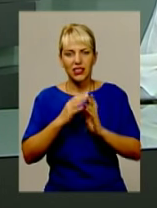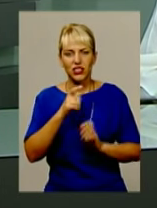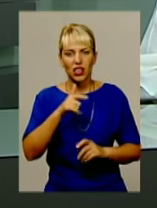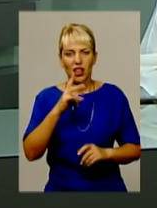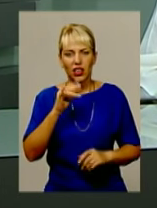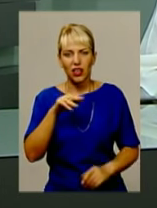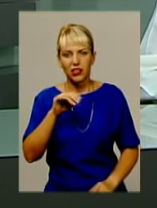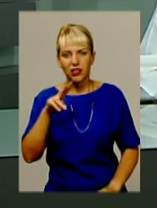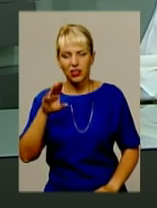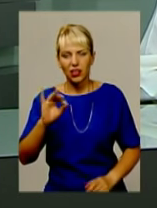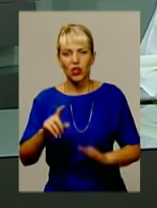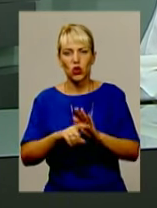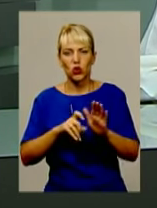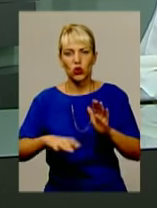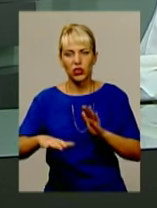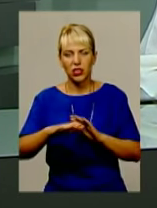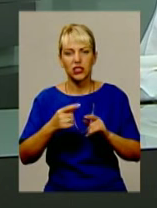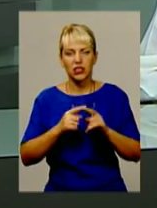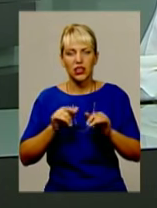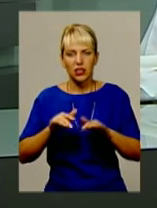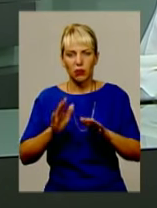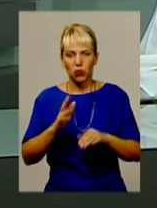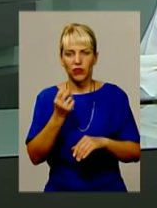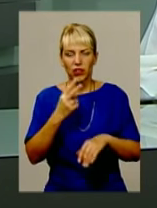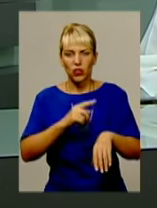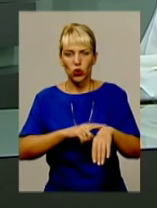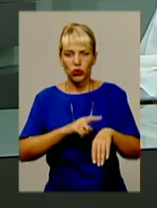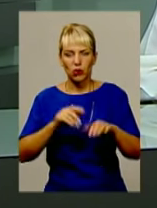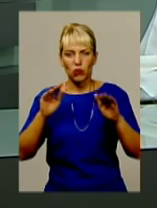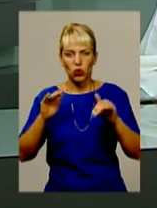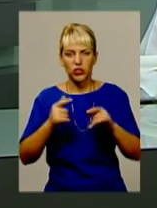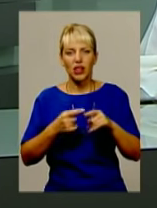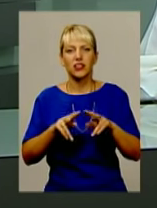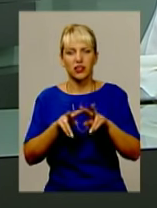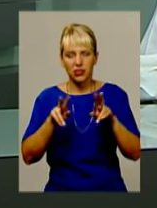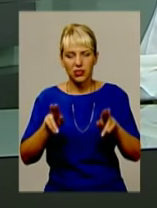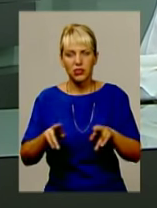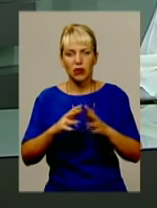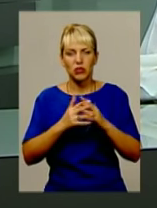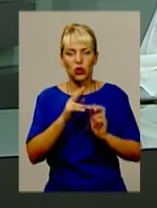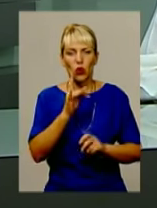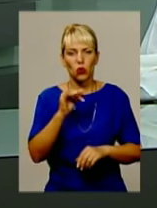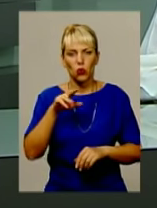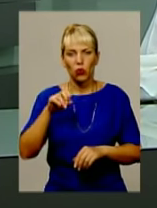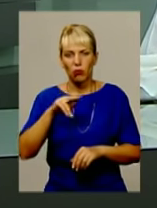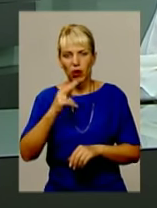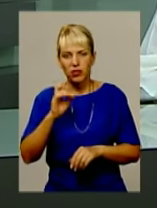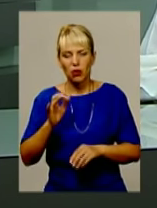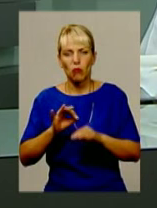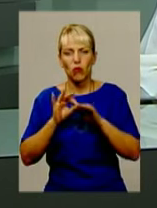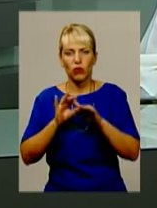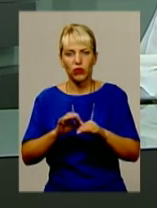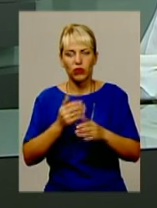Церемонія прощання відбудеться о 12-й годині. О тій же порі в селі Крупець Славутського району проведуть в останній путь Олександра